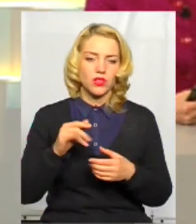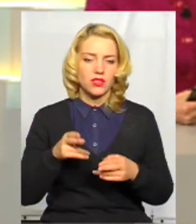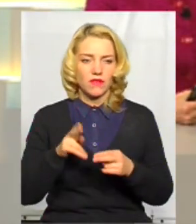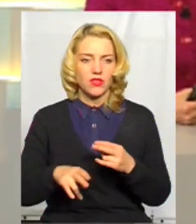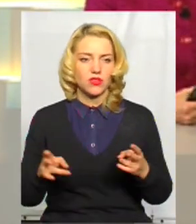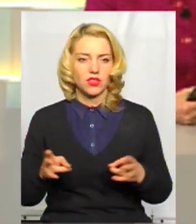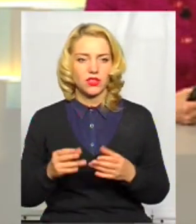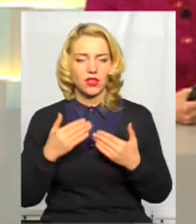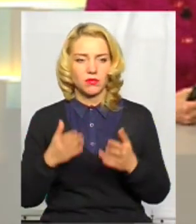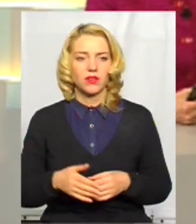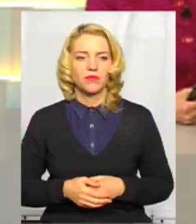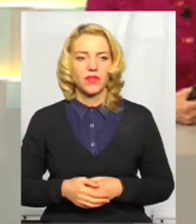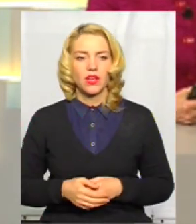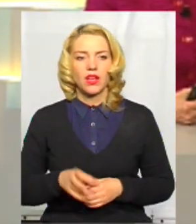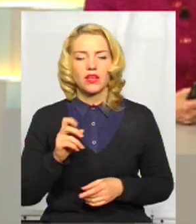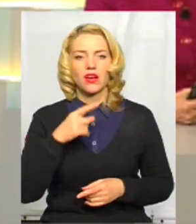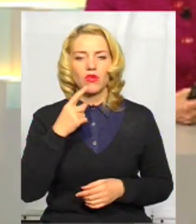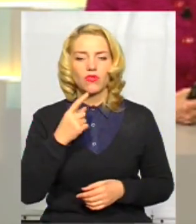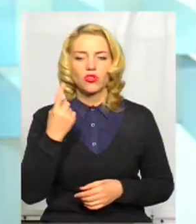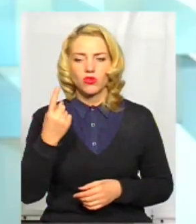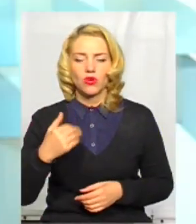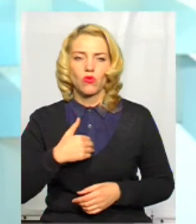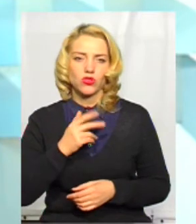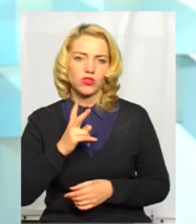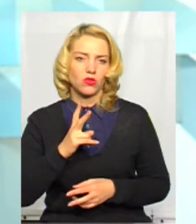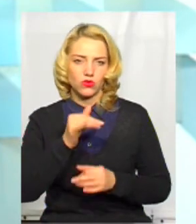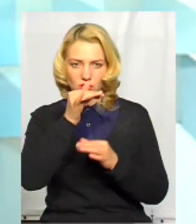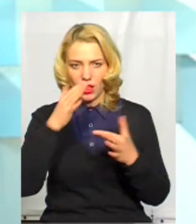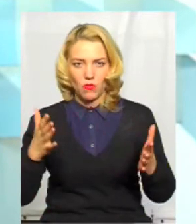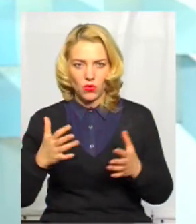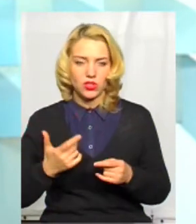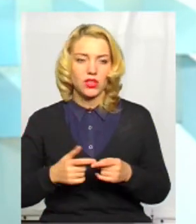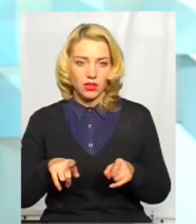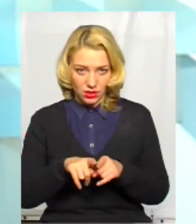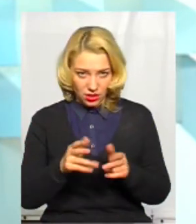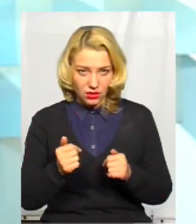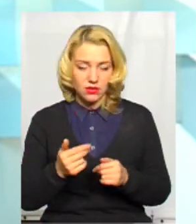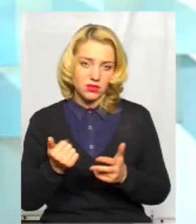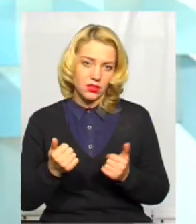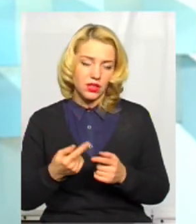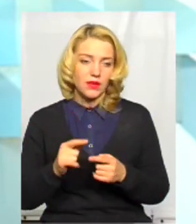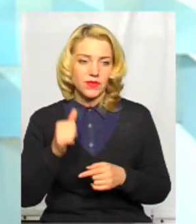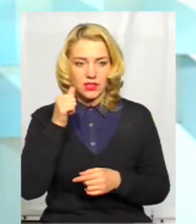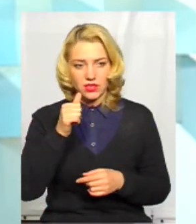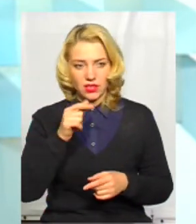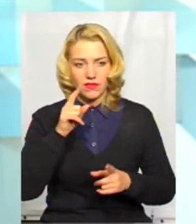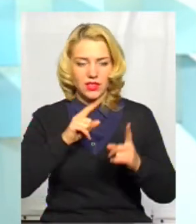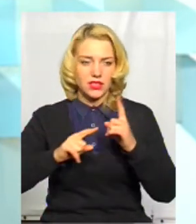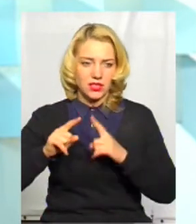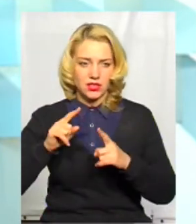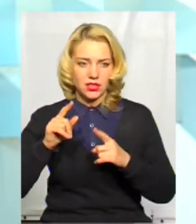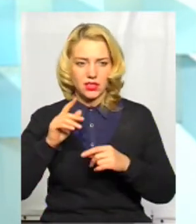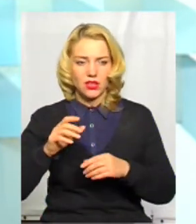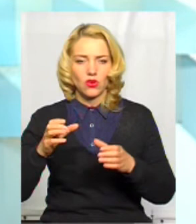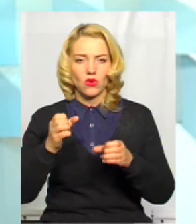треба? Я би так сказав, що одні хочуть, інші не можуть, так? І так буває. Так, питання в тому, що, дивіться, завтра засідає останнє буде